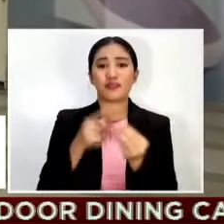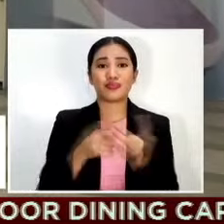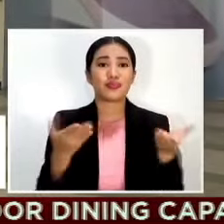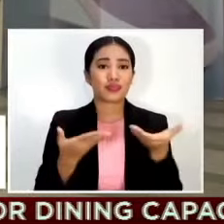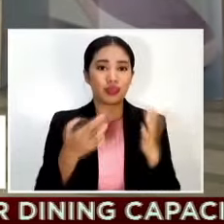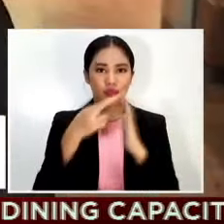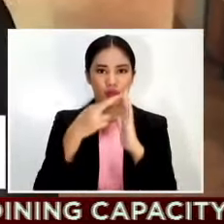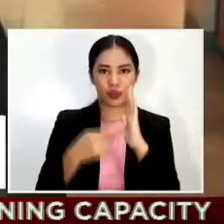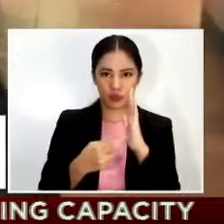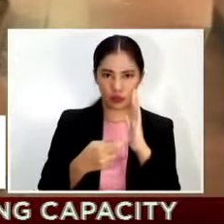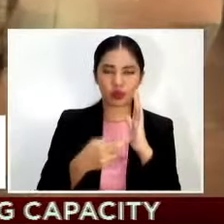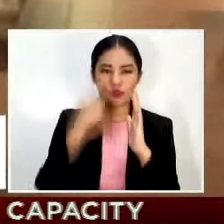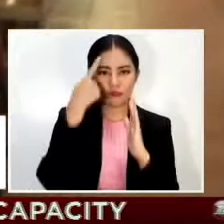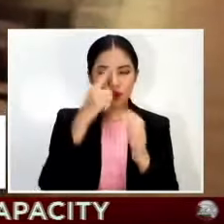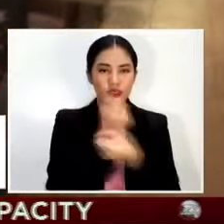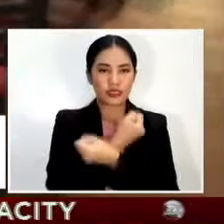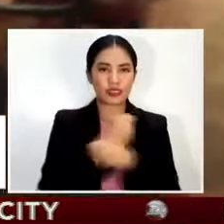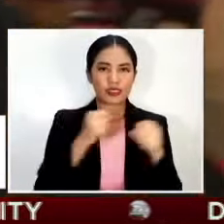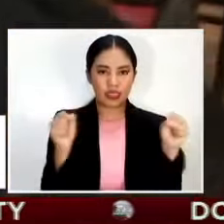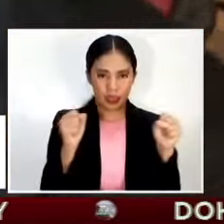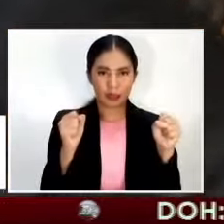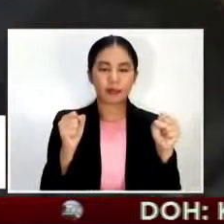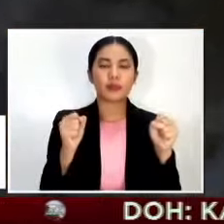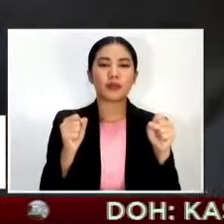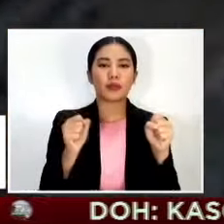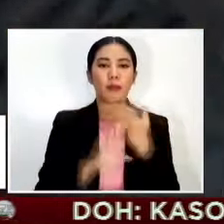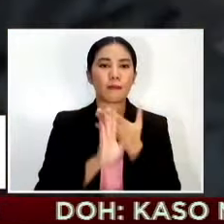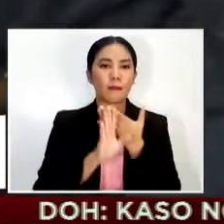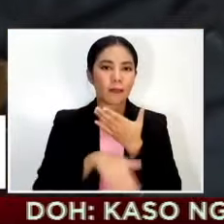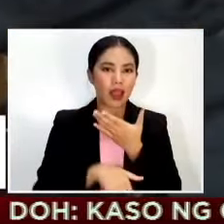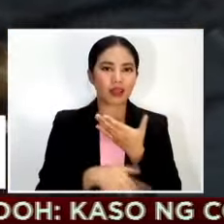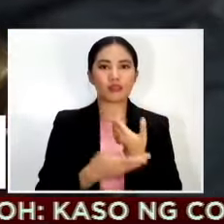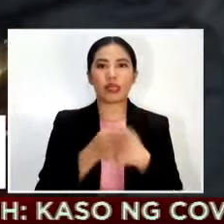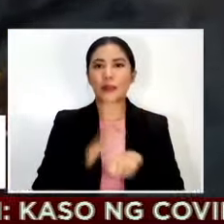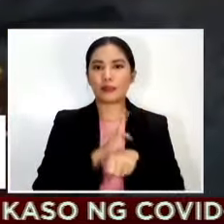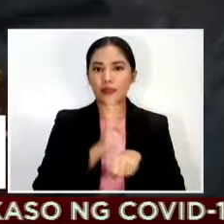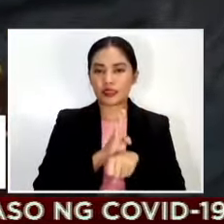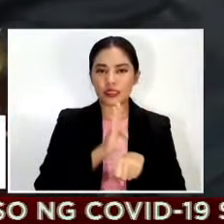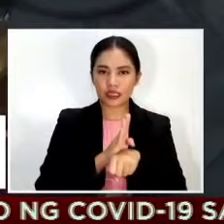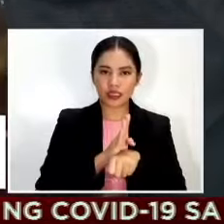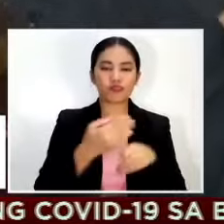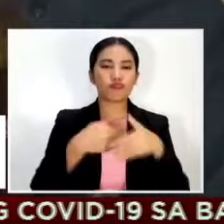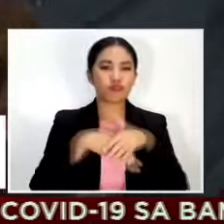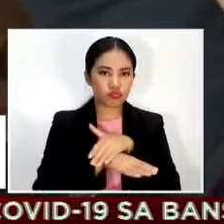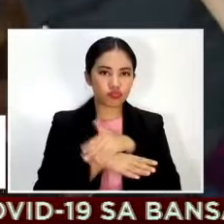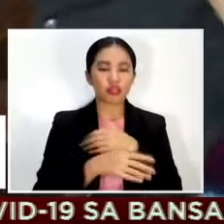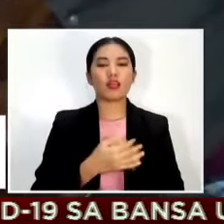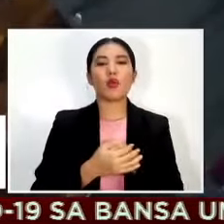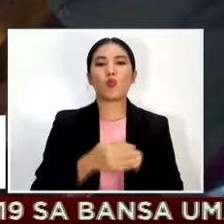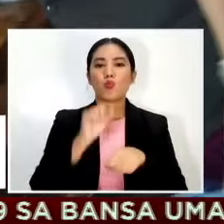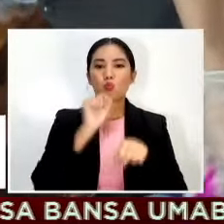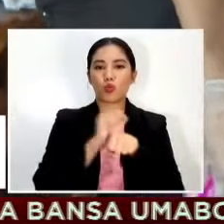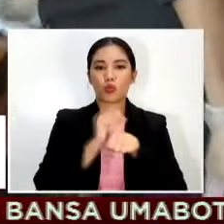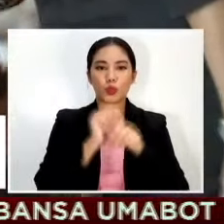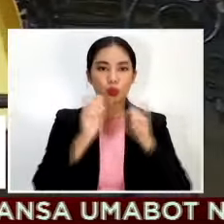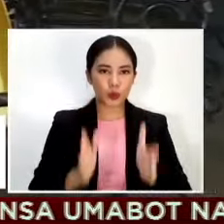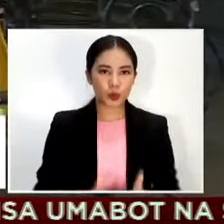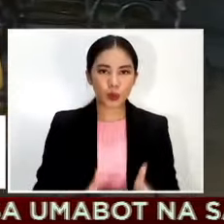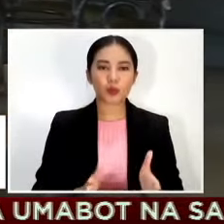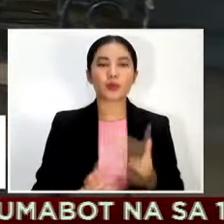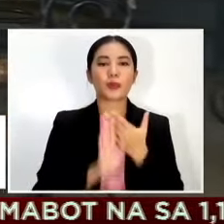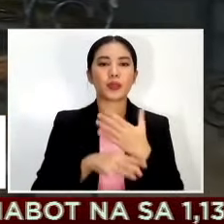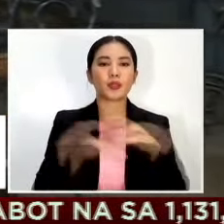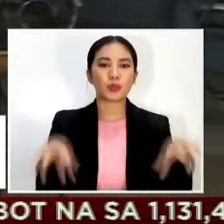na makabalik operasyon o makapagdagdag ng kapasidad at makabalik ang mga manggagawa sa mga industriyang ito